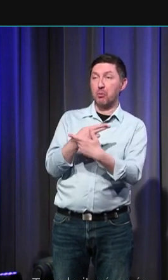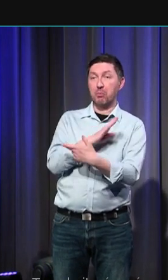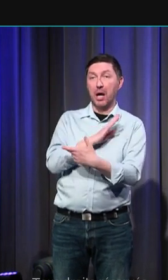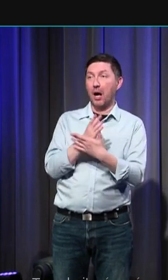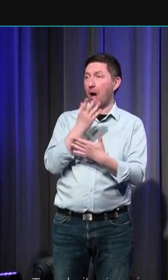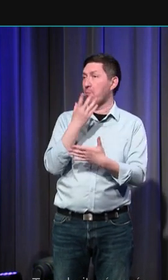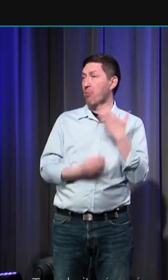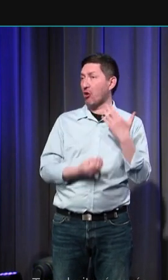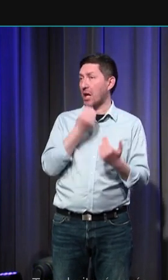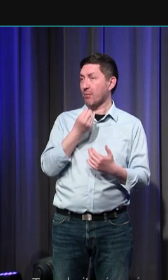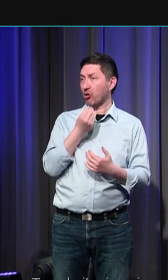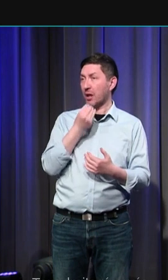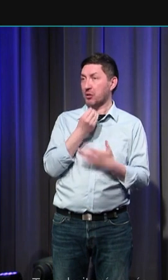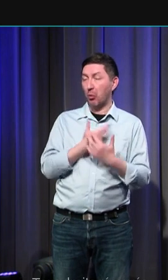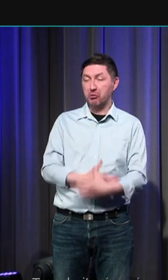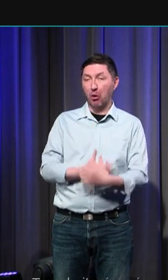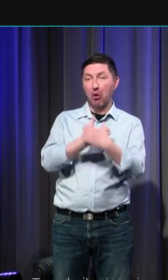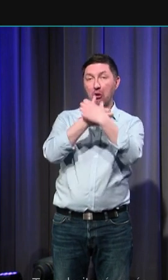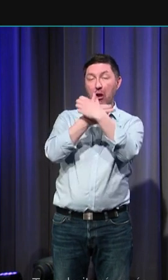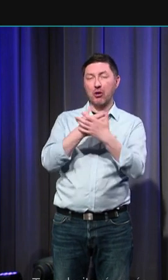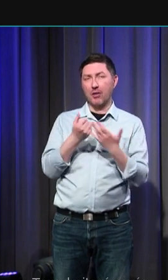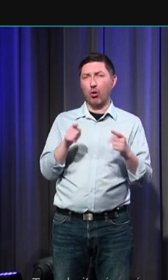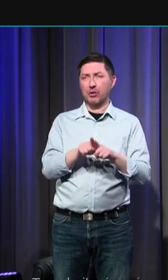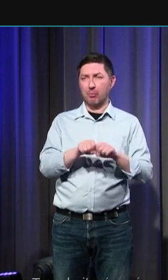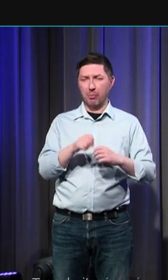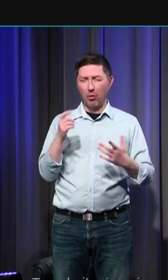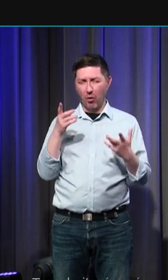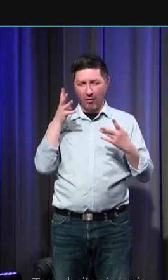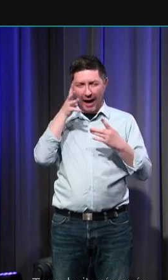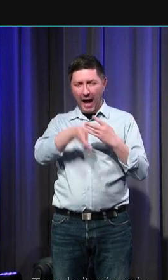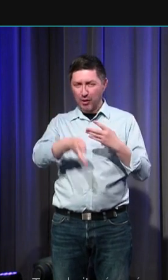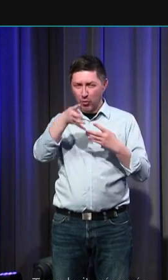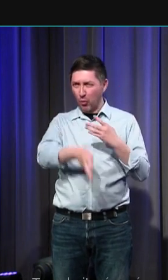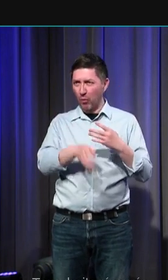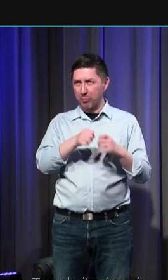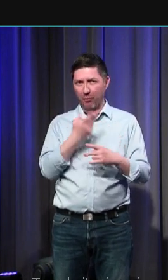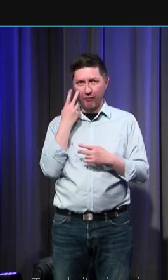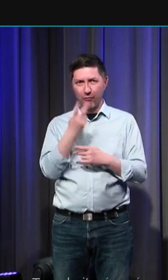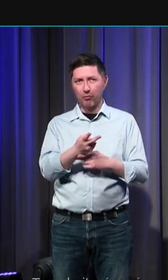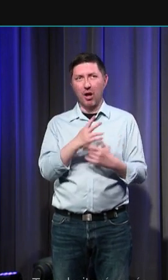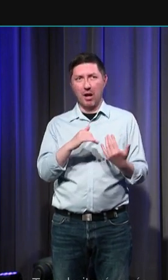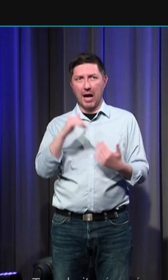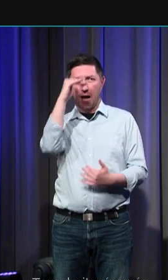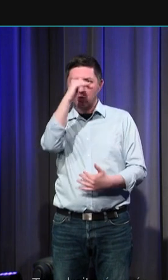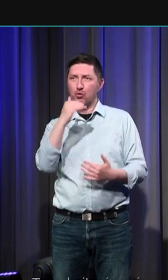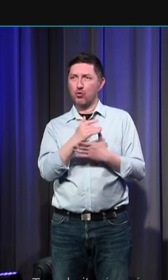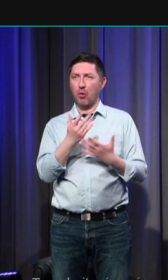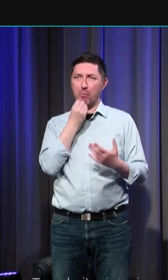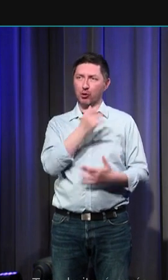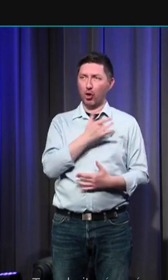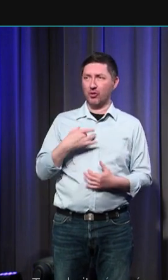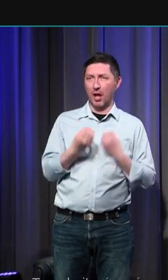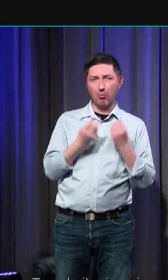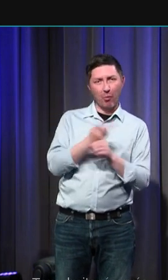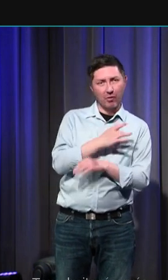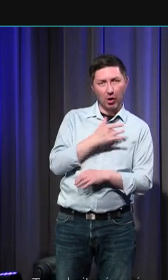alimentaires donc le squelette va s'arrêter de grandir en faisant des radios on peut observer un état sanitaire d'un adulte on peut observer des liens